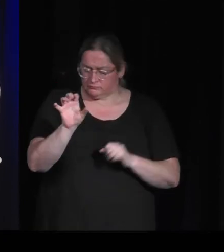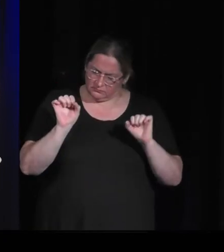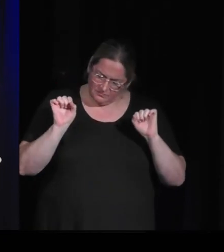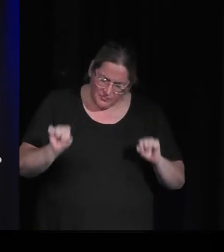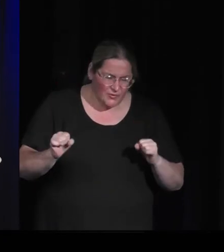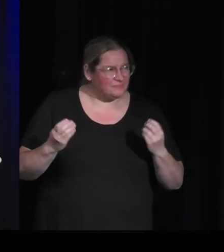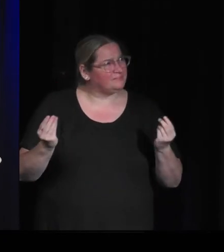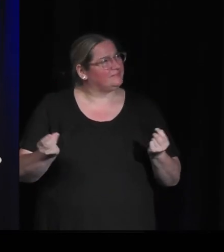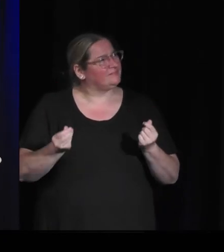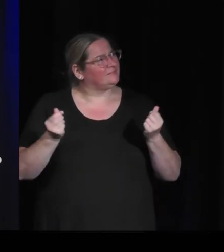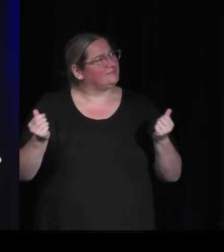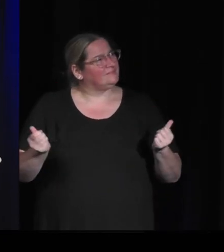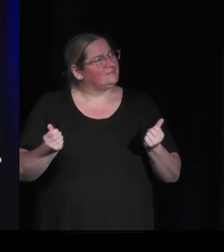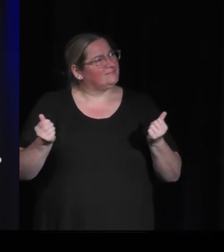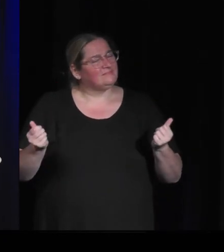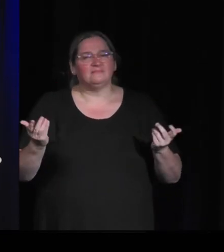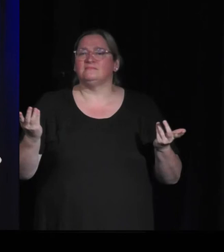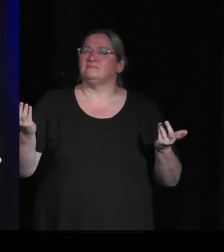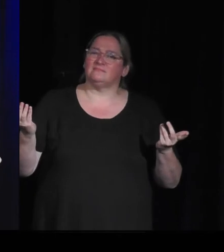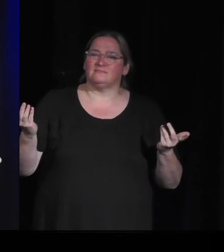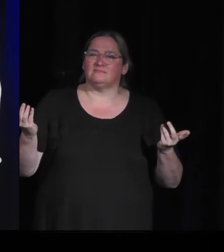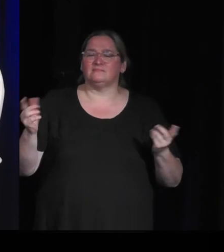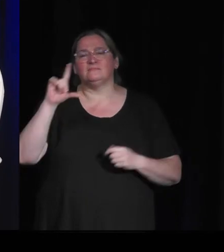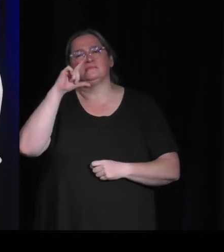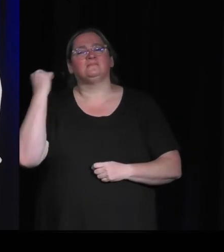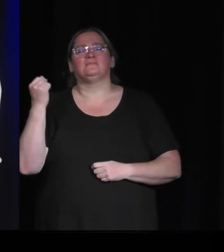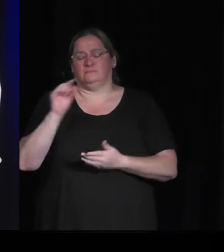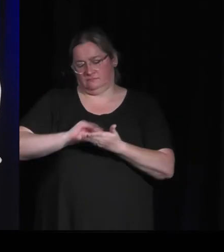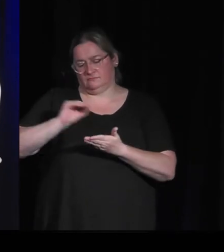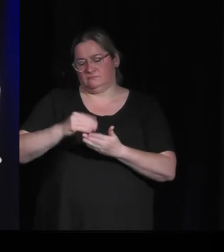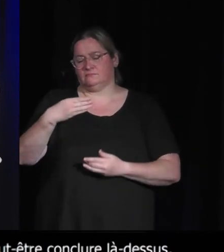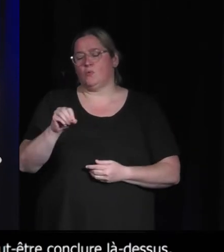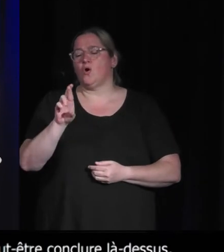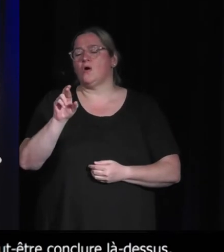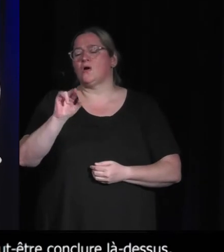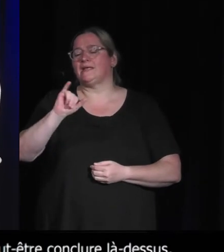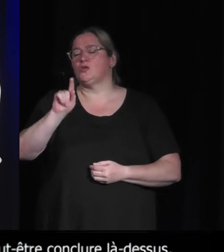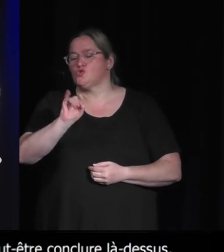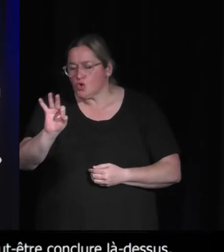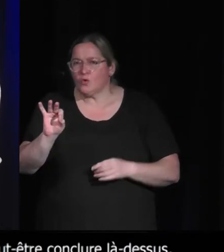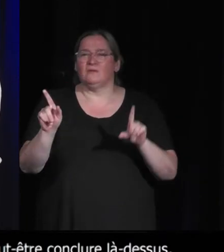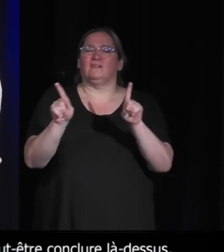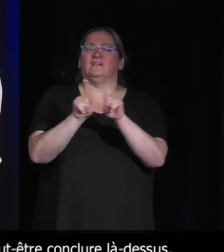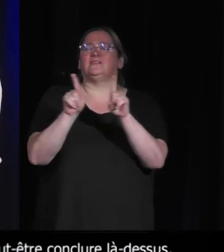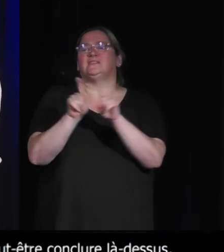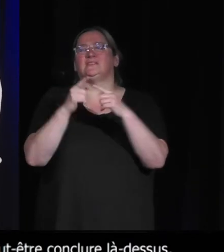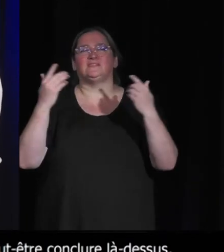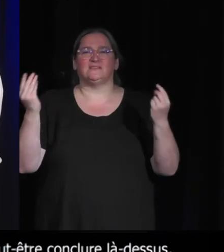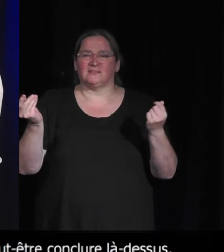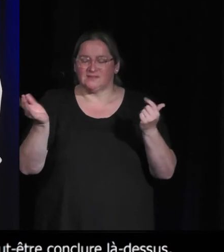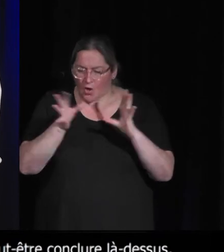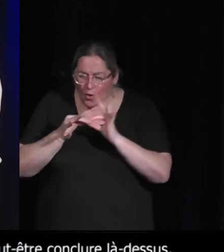comme on en parlait au début, comme avec les travaux de Baptiste Morisot et sur le regard, sur la relation, finalement,